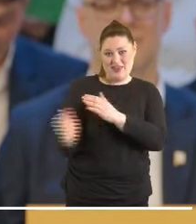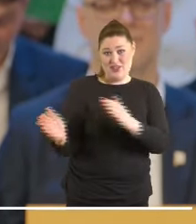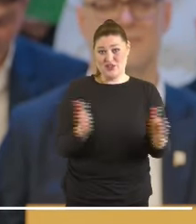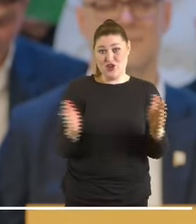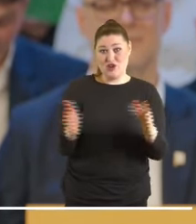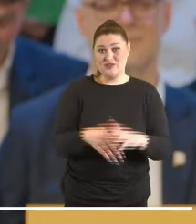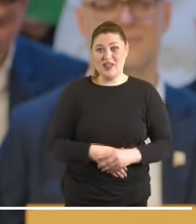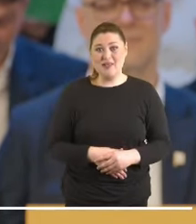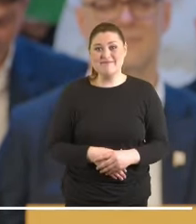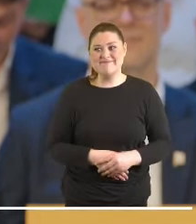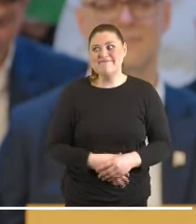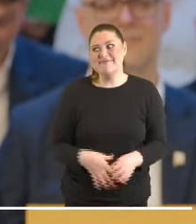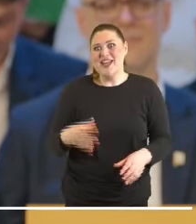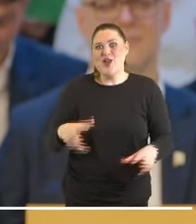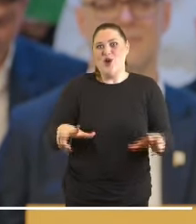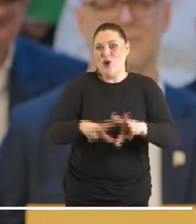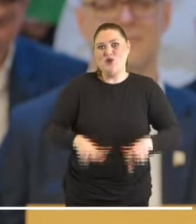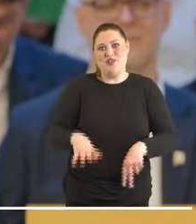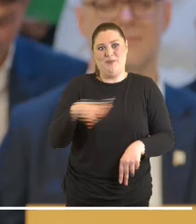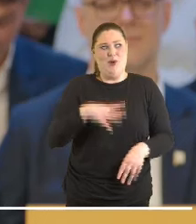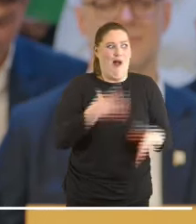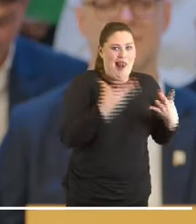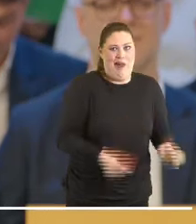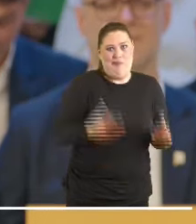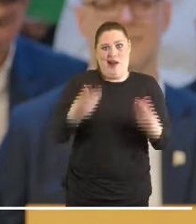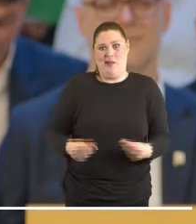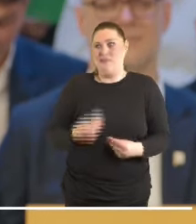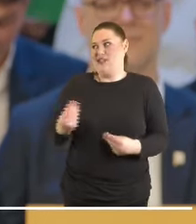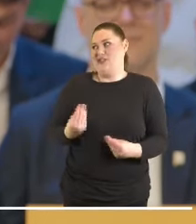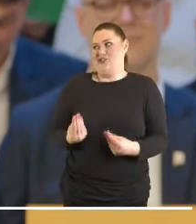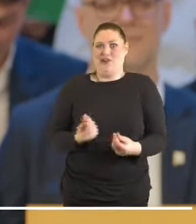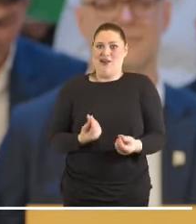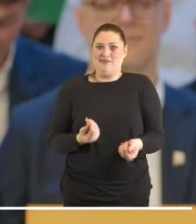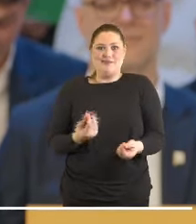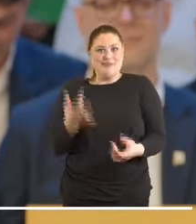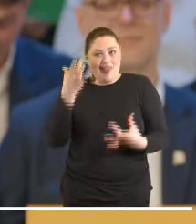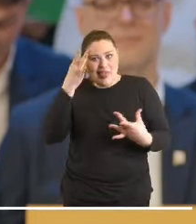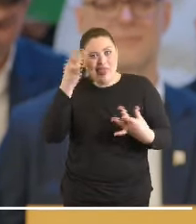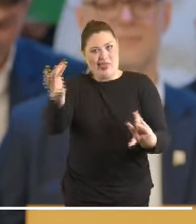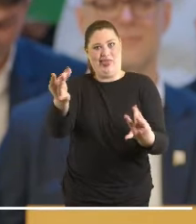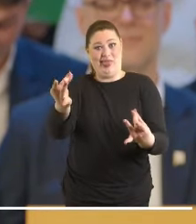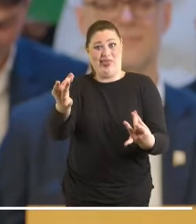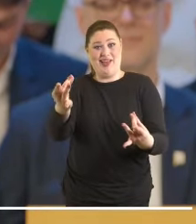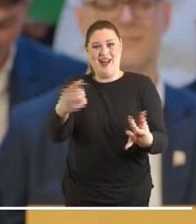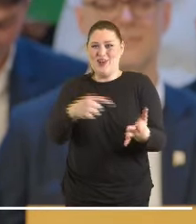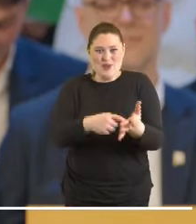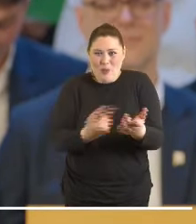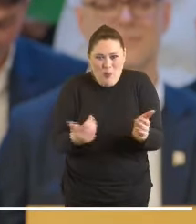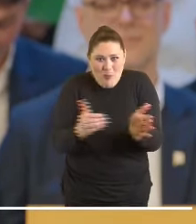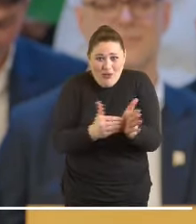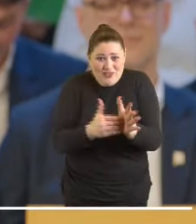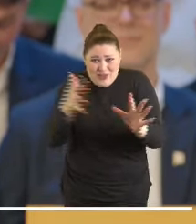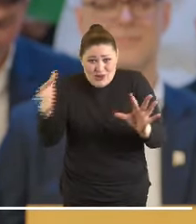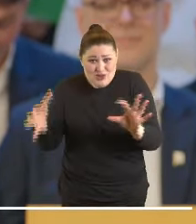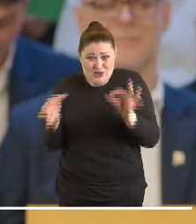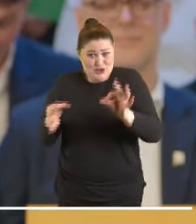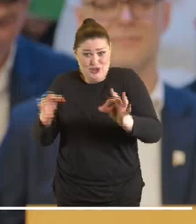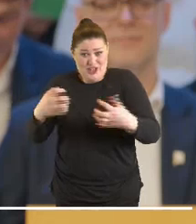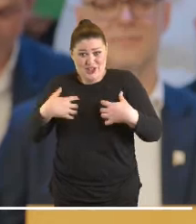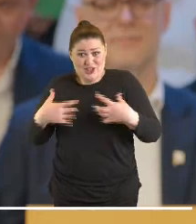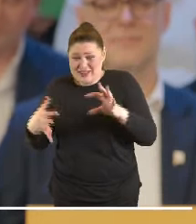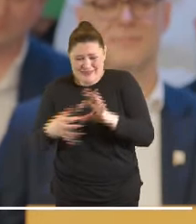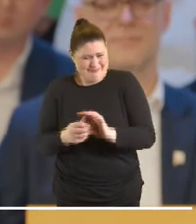te rany w naszych rodzinach wciąż nosi. Ani jedno, ani drugie nie jest rozwiązaniem. Trzecia droga w